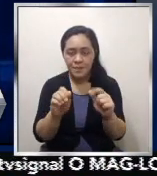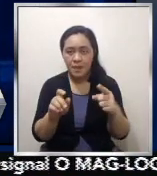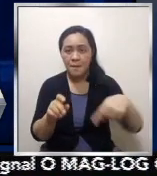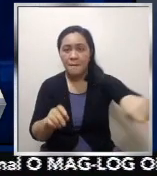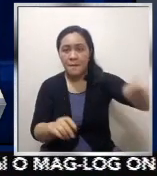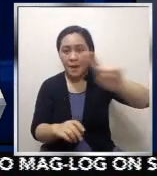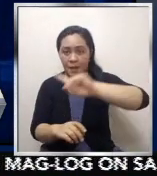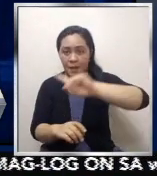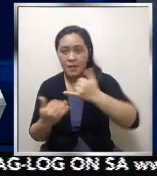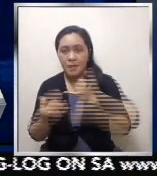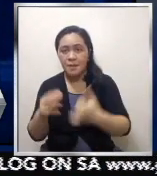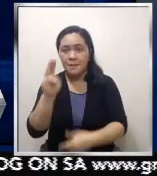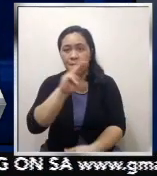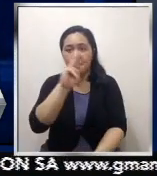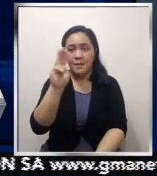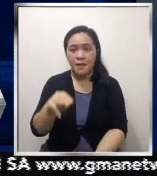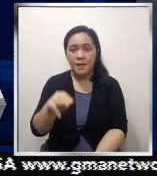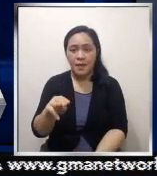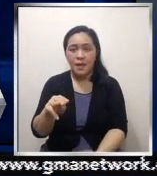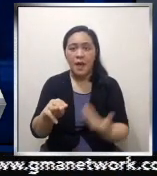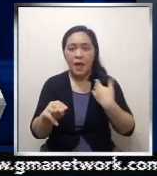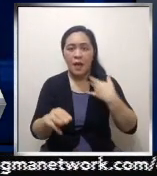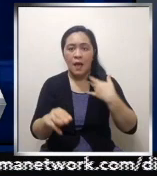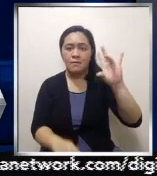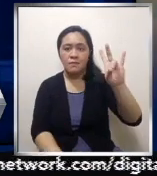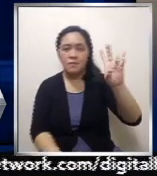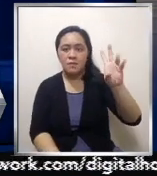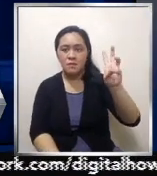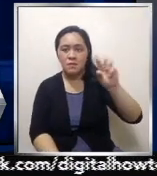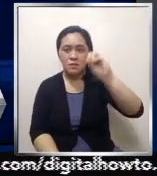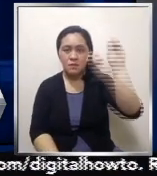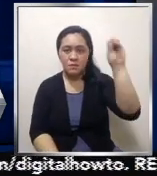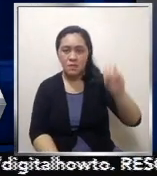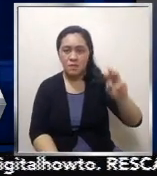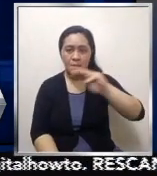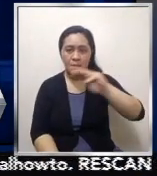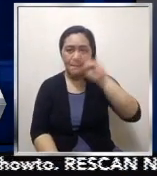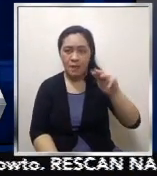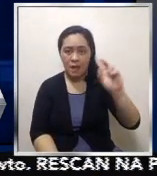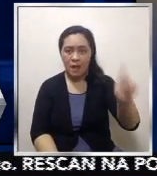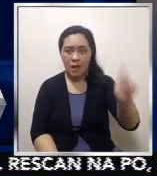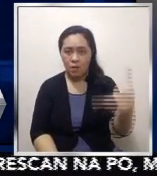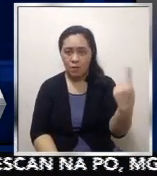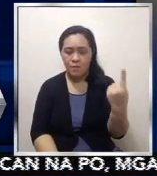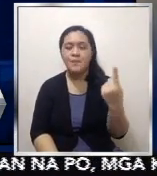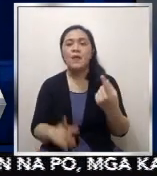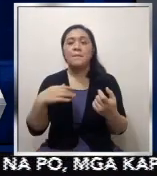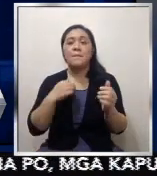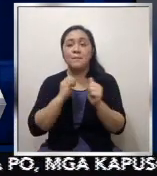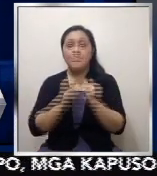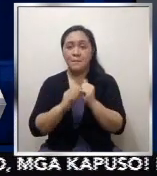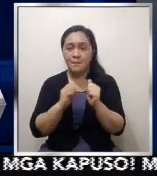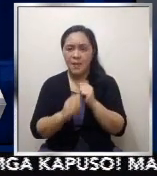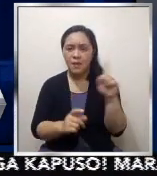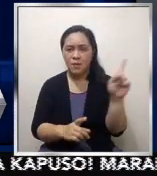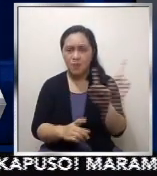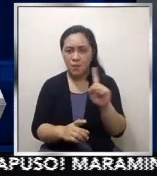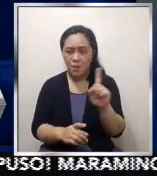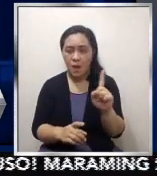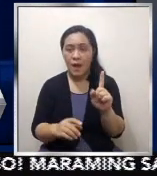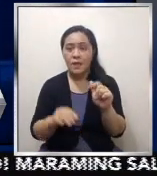76% pa rin tayo. Ano po ibig sabihin nun? Ibig sabihin nun ay sa isang daang positive, meron pa po tayong